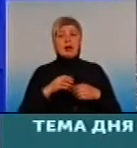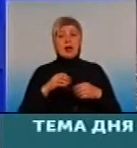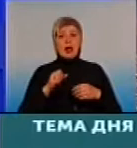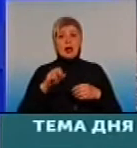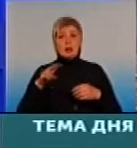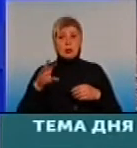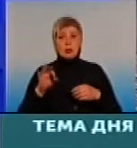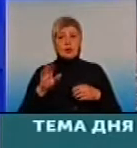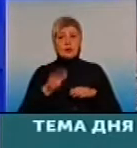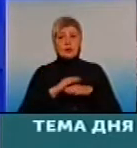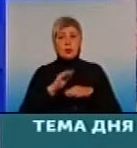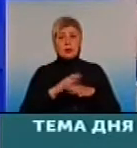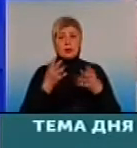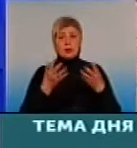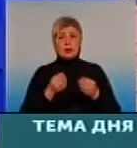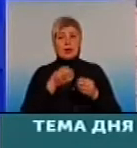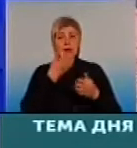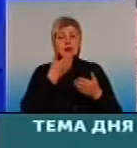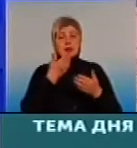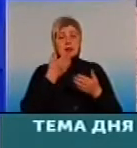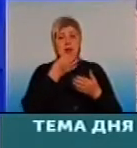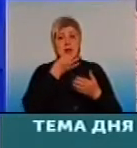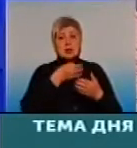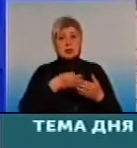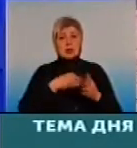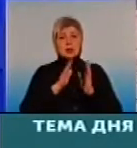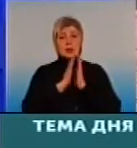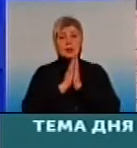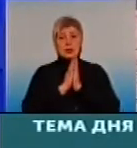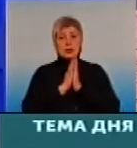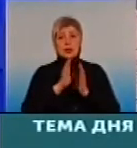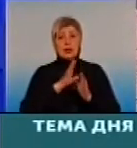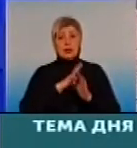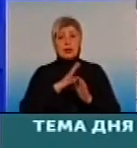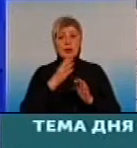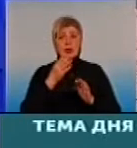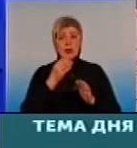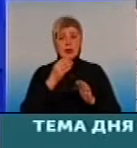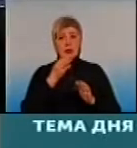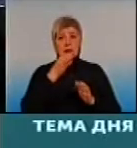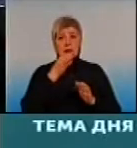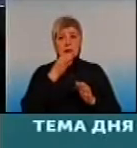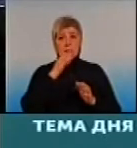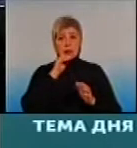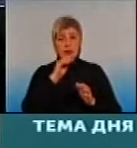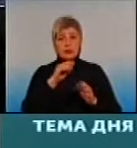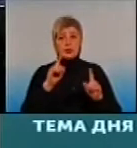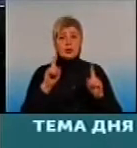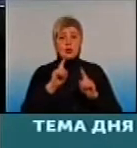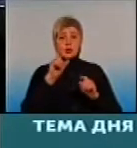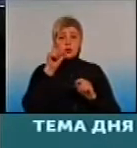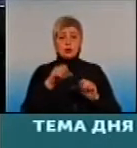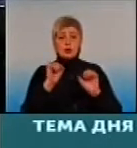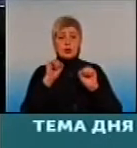Алла, добрий день, скажіть, будь ласка, було говорено, що людина може згодитися до любого терапевту,